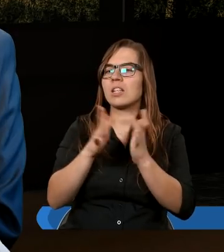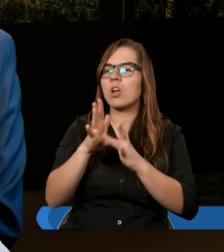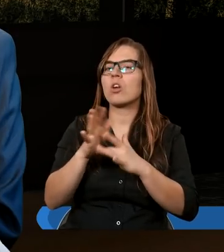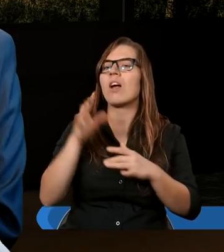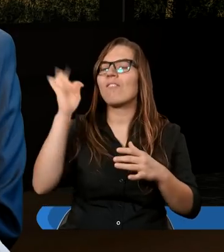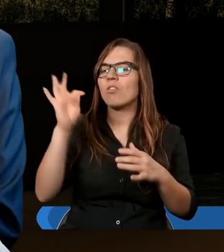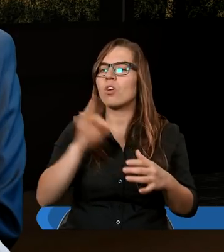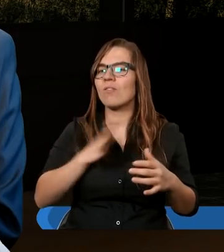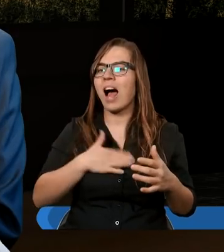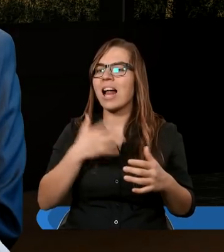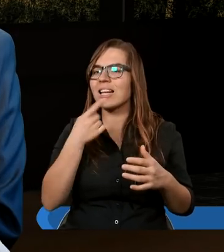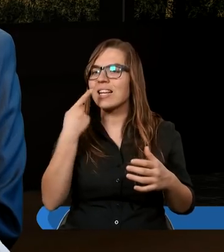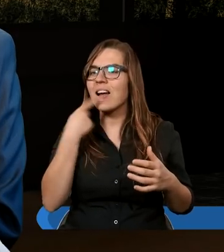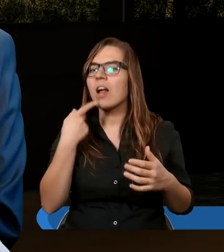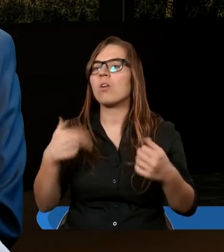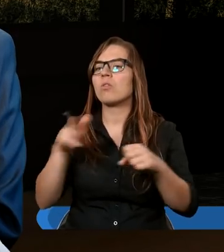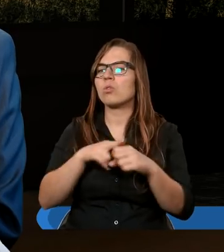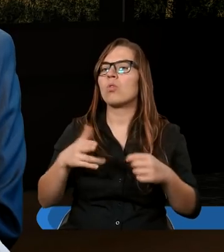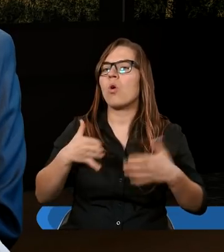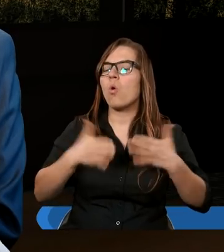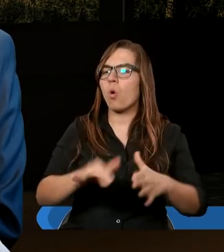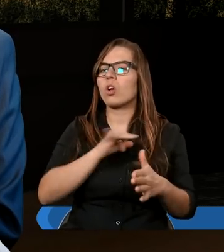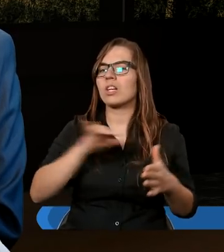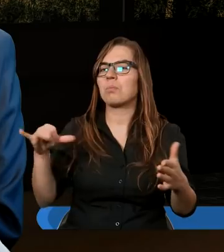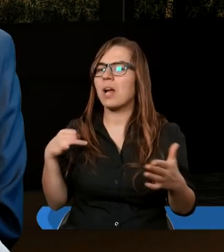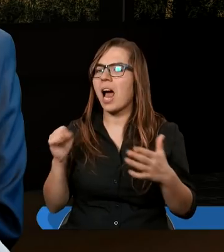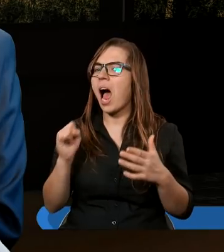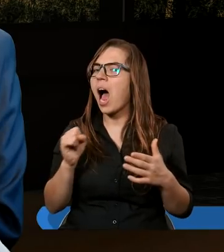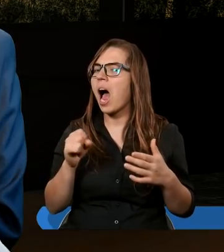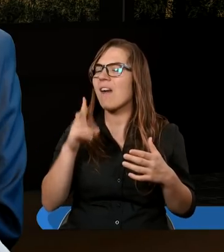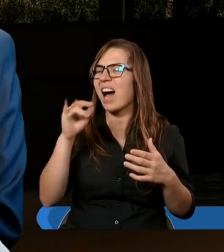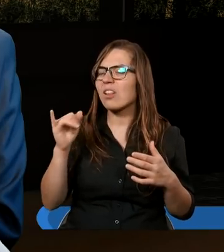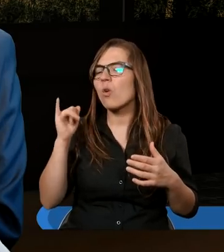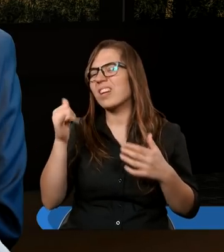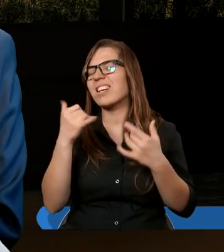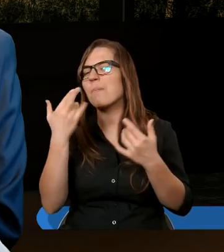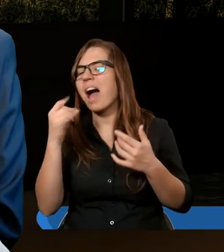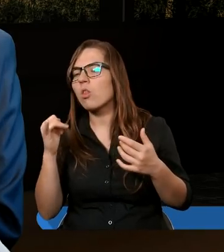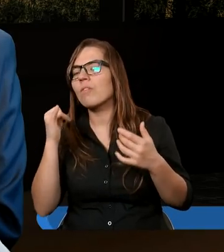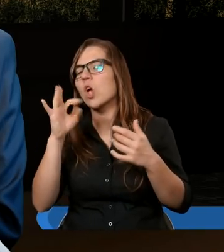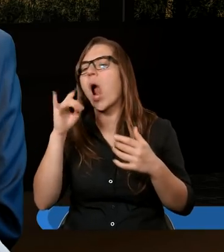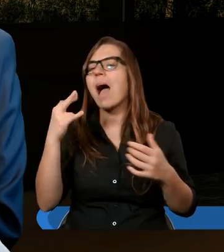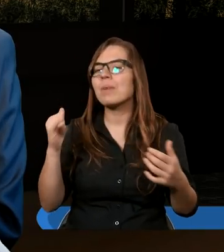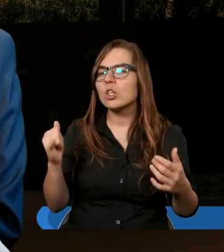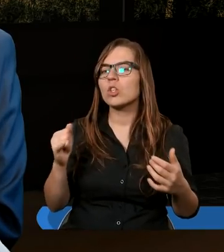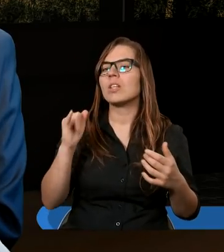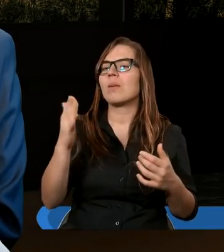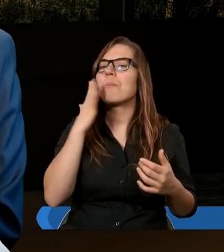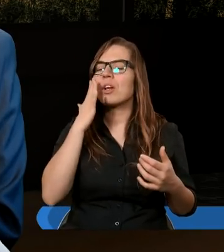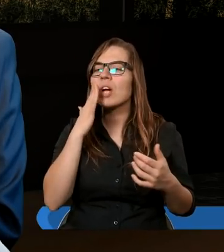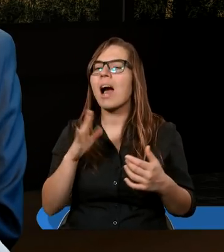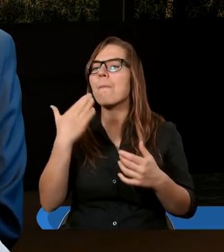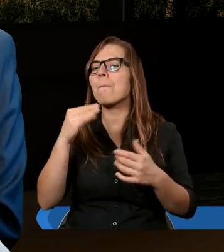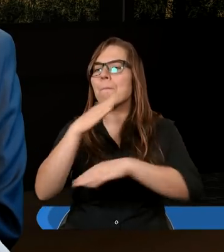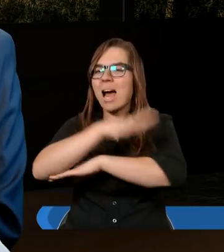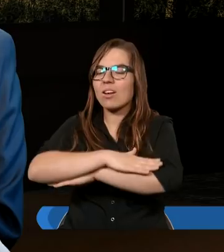swój własny język, w którym urodziliśmy się. Partowie i Medowie i Elamici, mieszkańcy